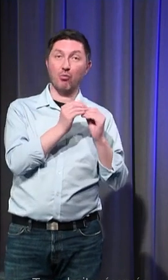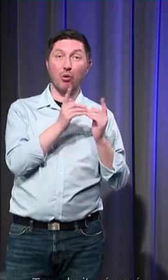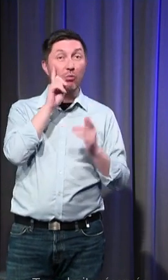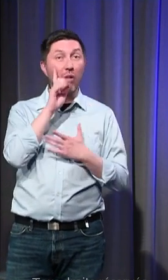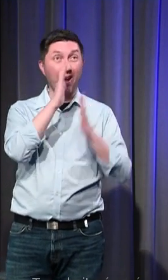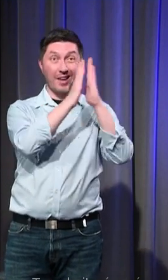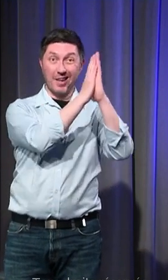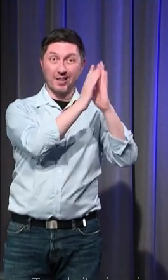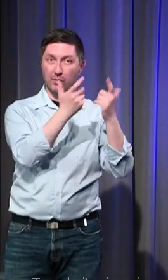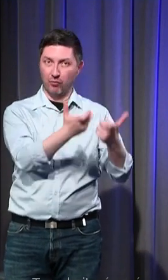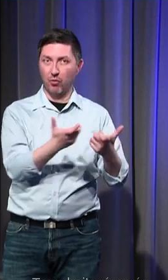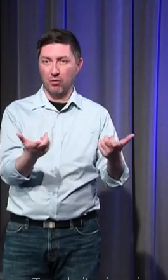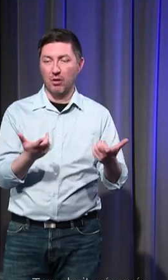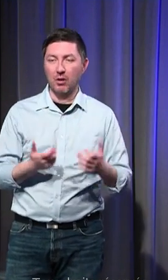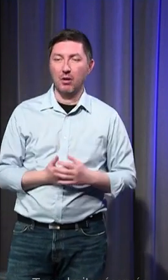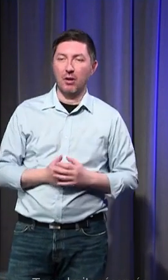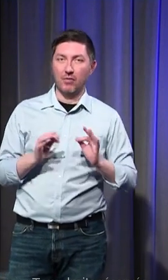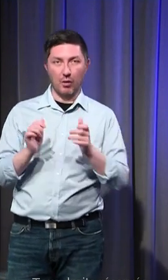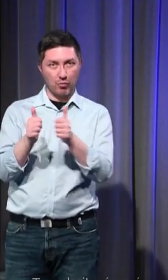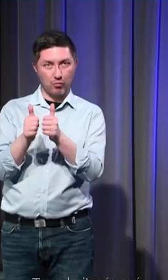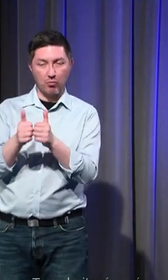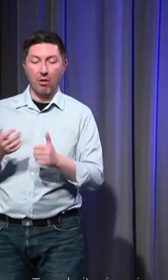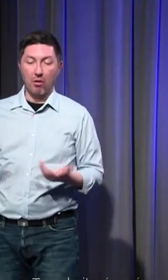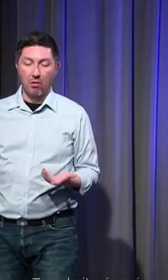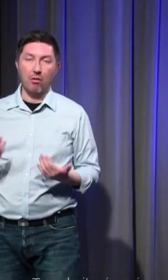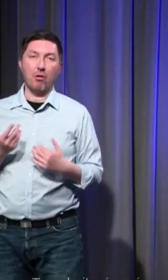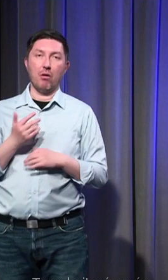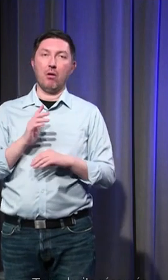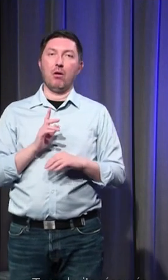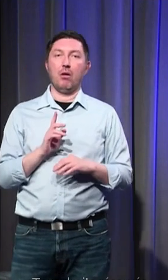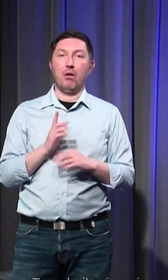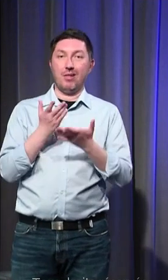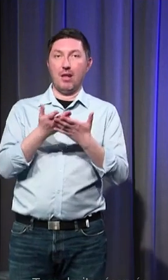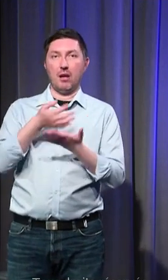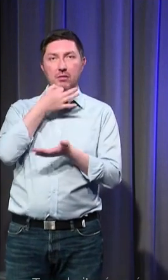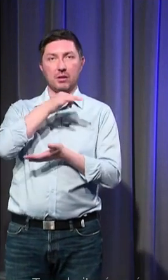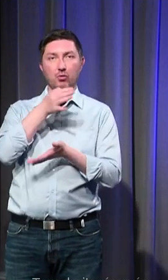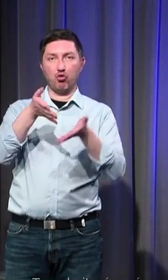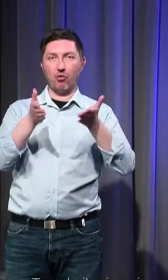conjugal à partir du moment où ce discours-là devient la colonne vertébrale